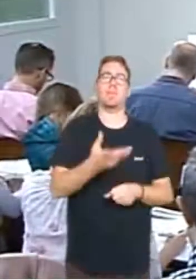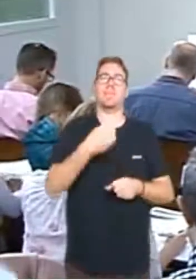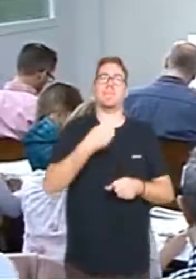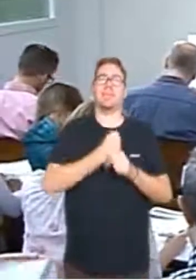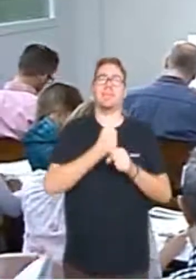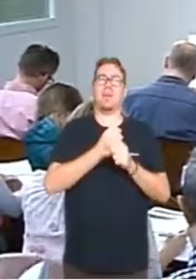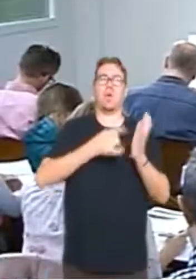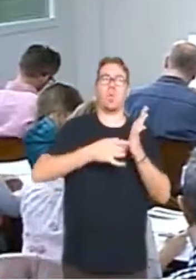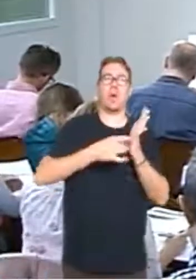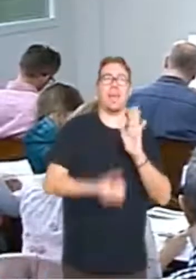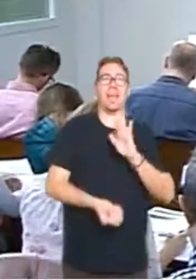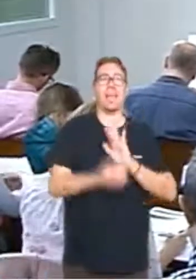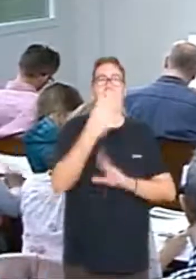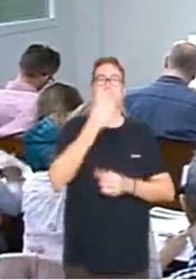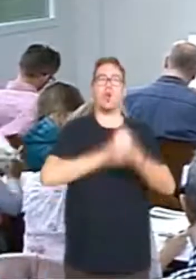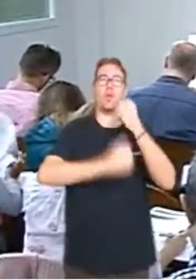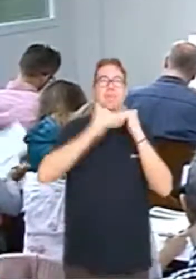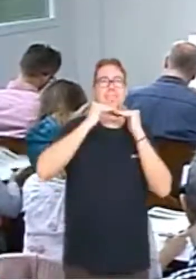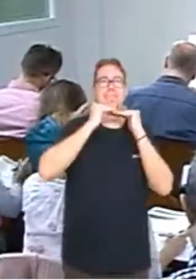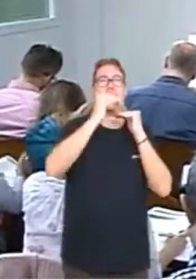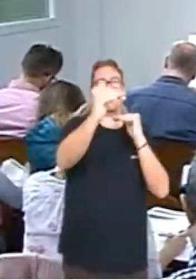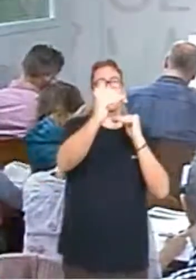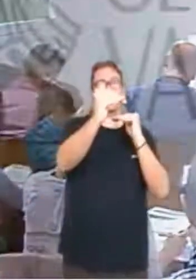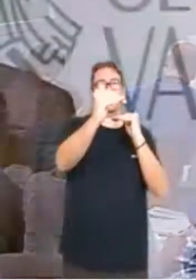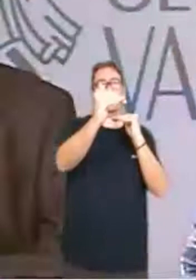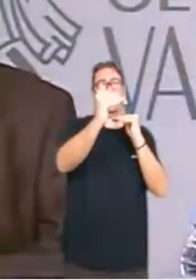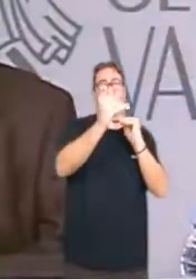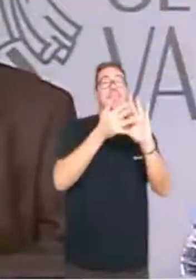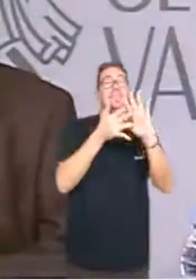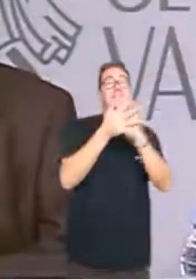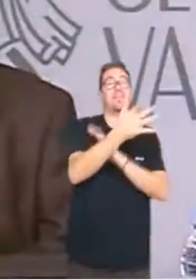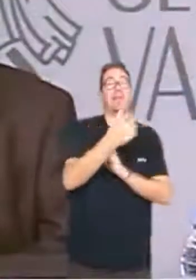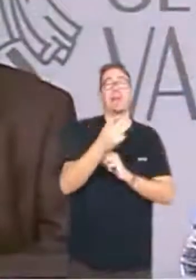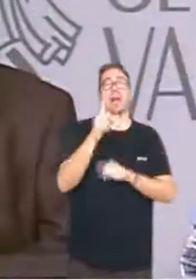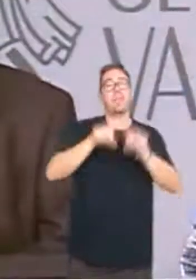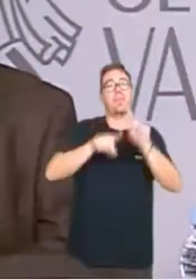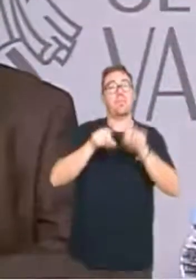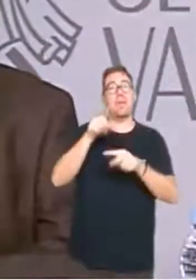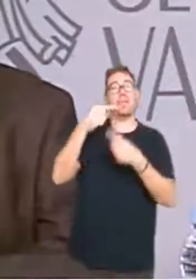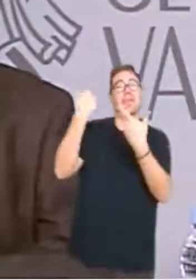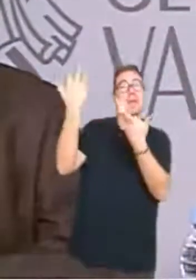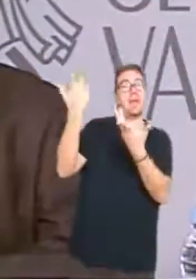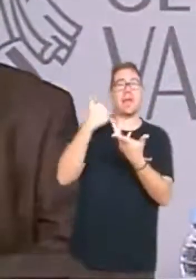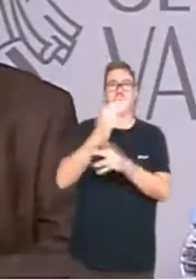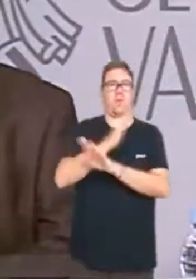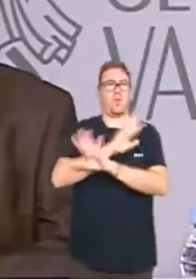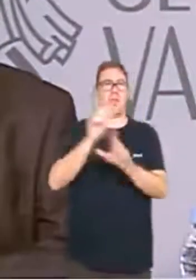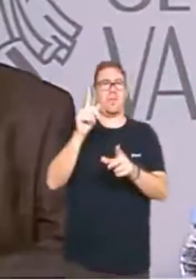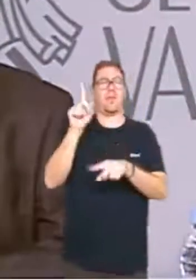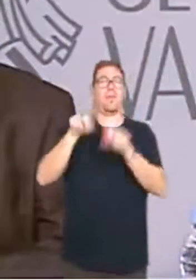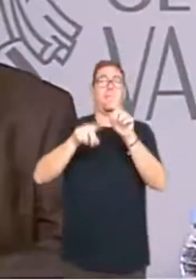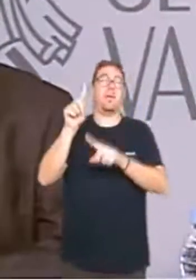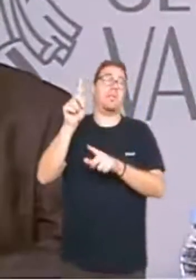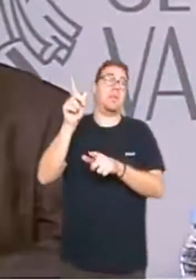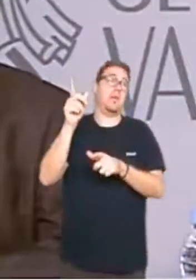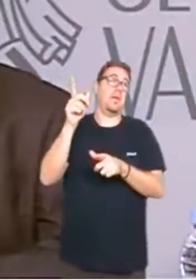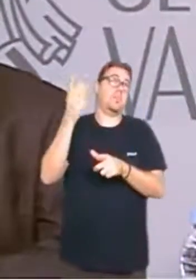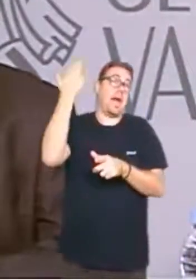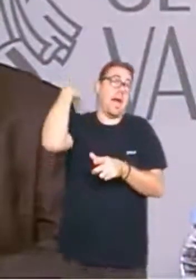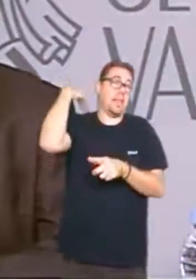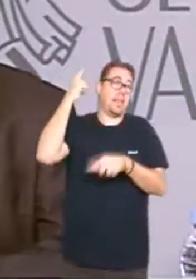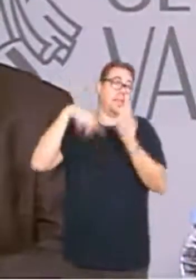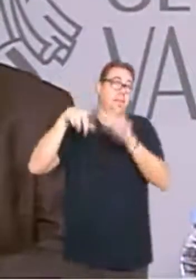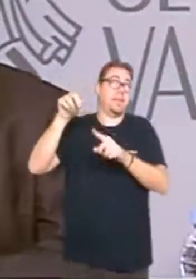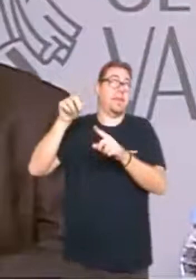crea una economia estable. Vol dir que no estigues subjectes als avatars que han estat subjectes